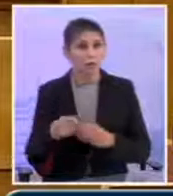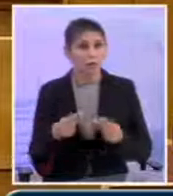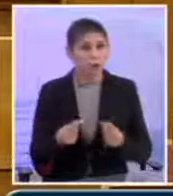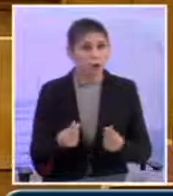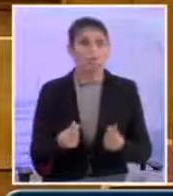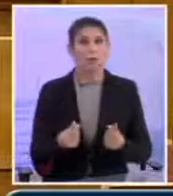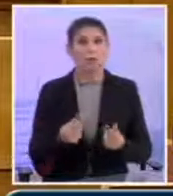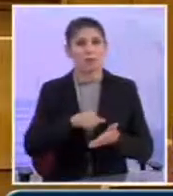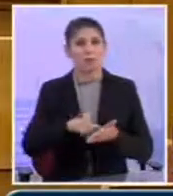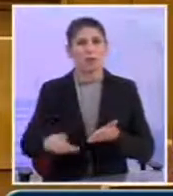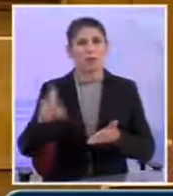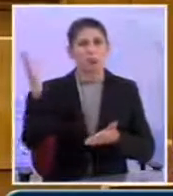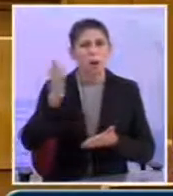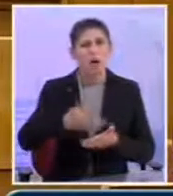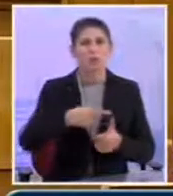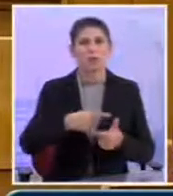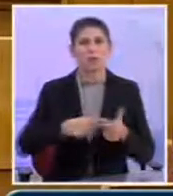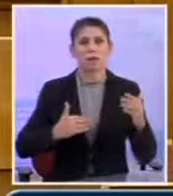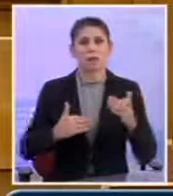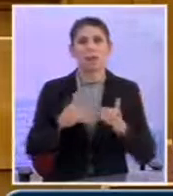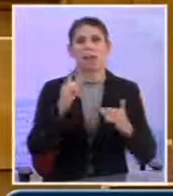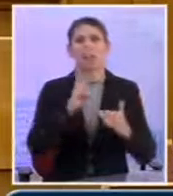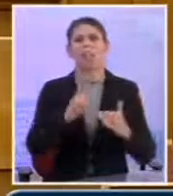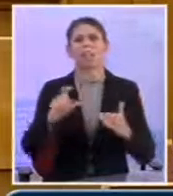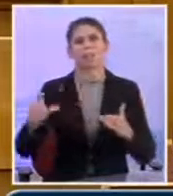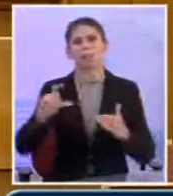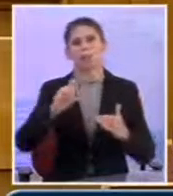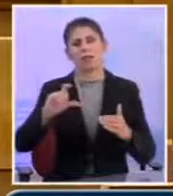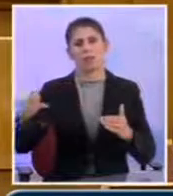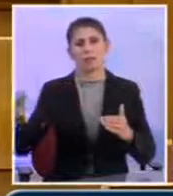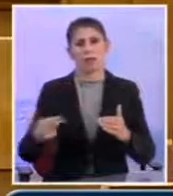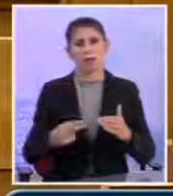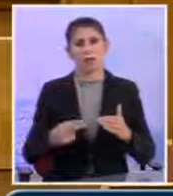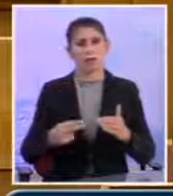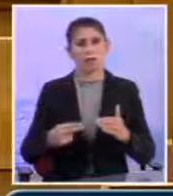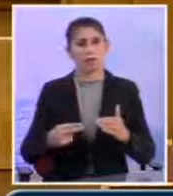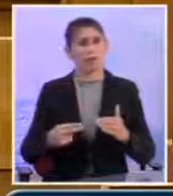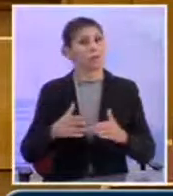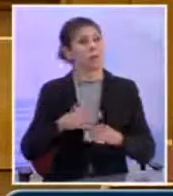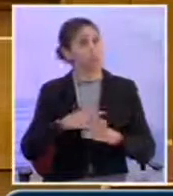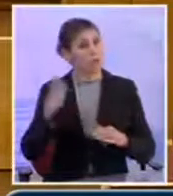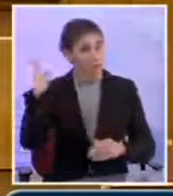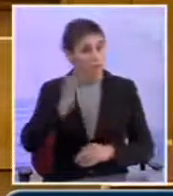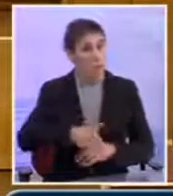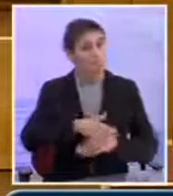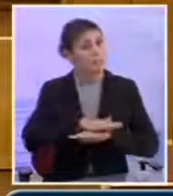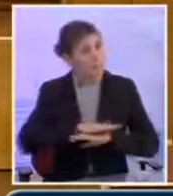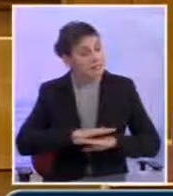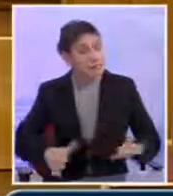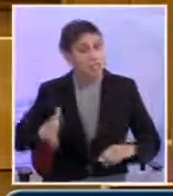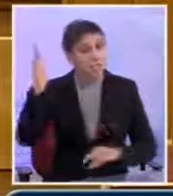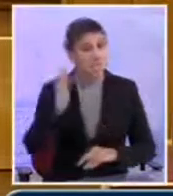Σβήνονται πρόστιμα Υψους εκατοντάδων εκατομμυρίων Και τελεσίδικα που είχαν επιβληθεί τελεσίδικα